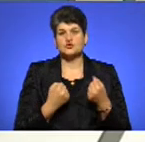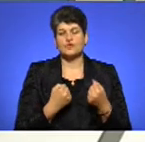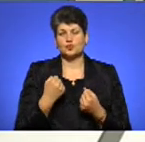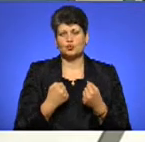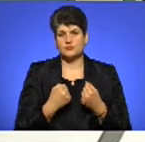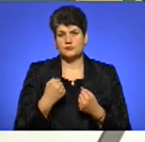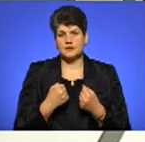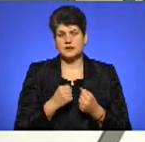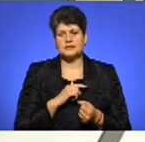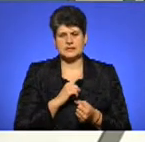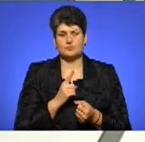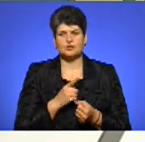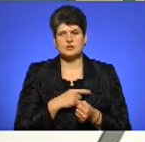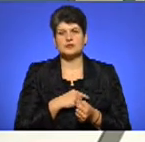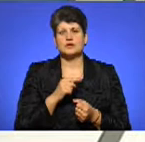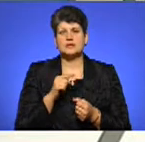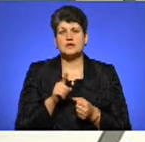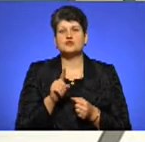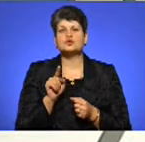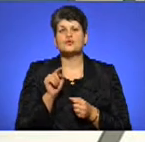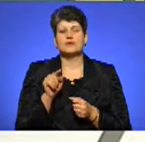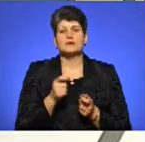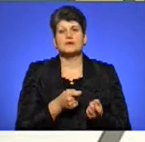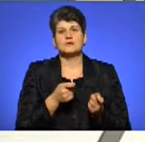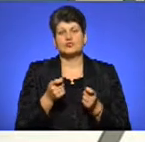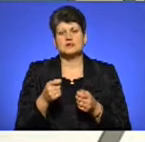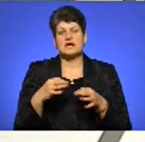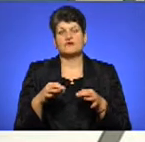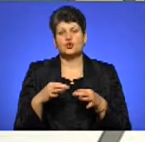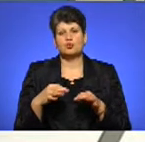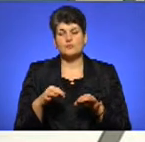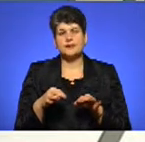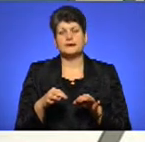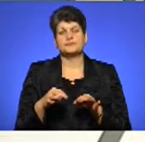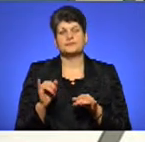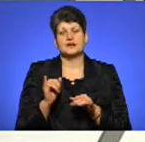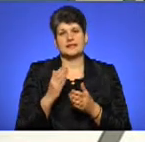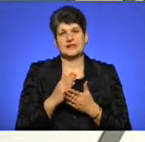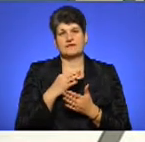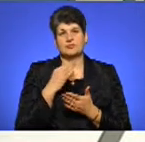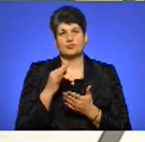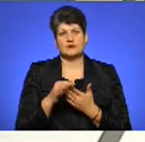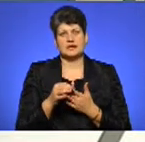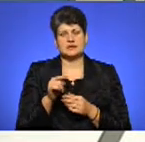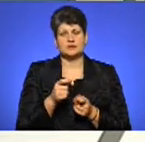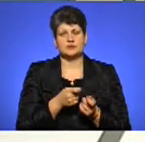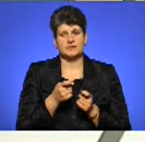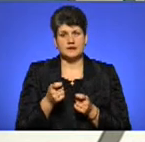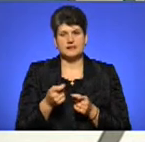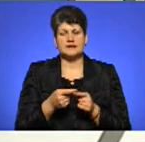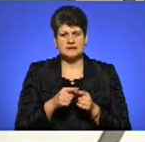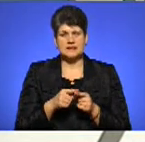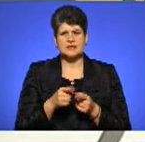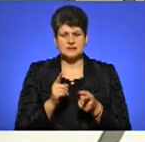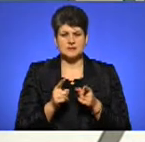посилюється за те, що ви ввозите автомобіль і є відповідальність за те, що ви ввезли. Це, насправді, нормально,